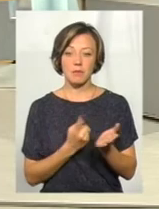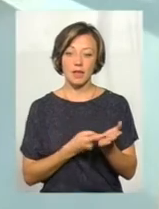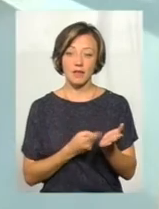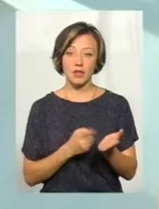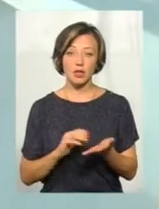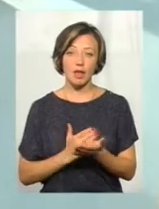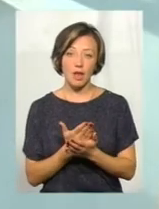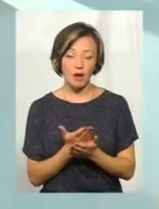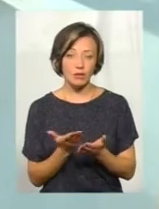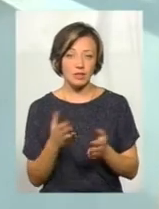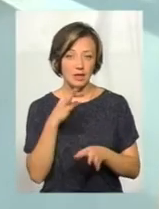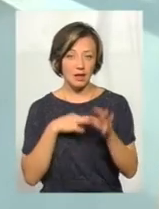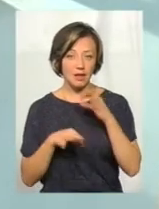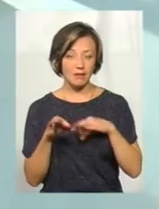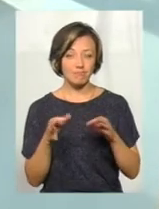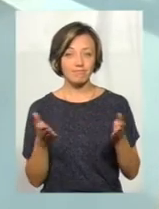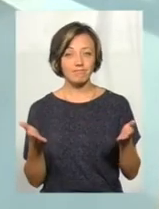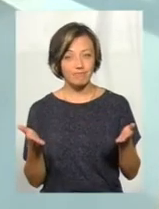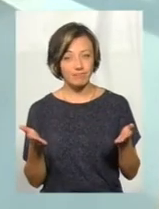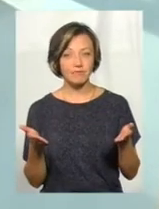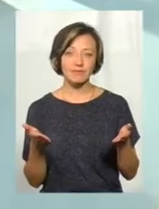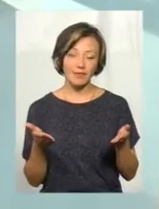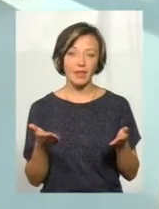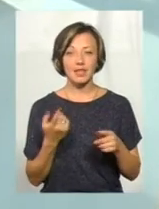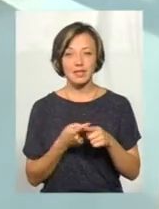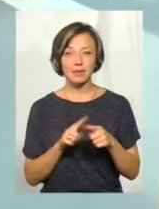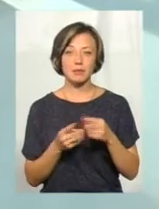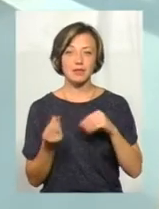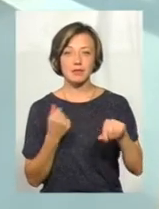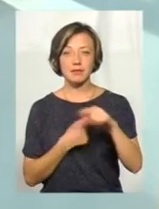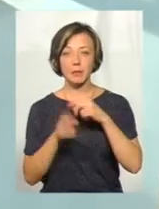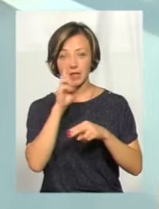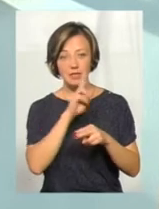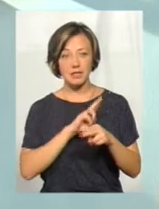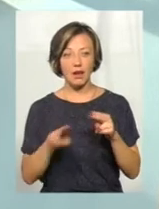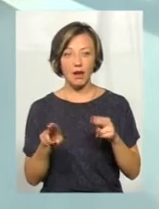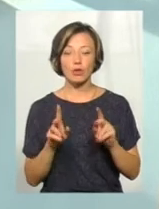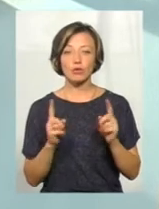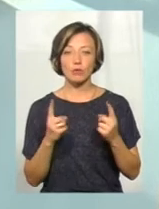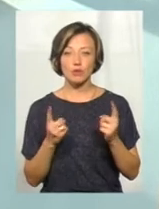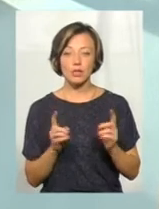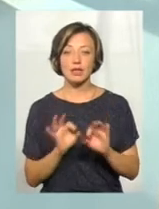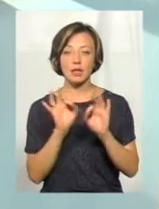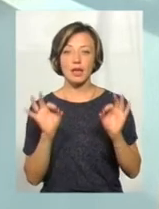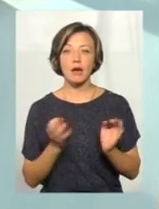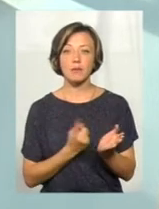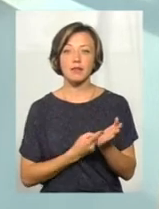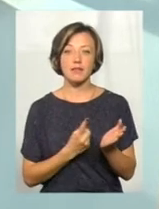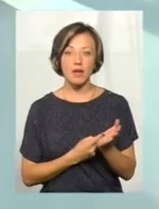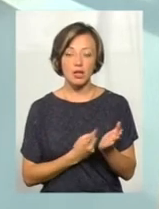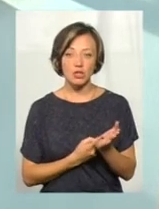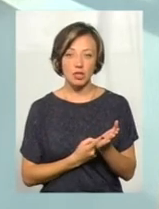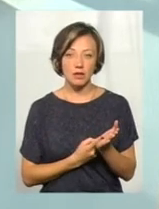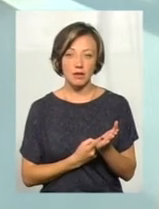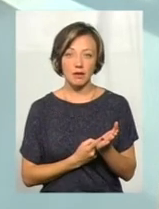якості лікарських засобів, тут вже ці бізнесмени десь зникають. Тому що ніяких підтверджувальних